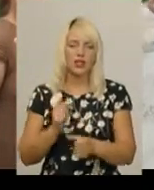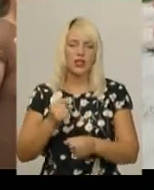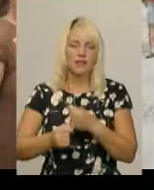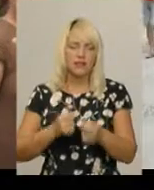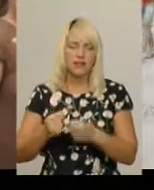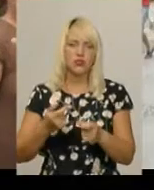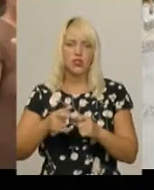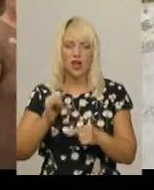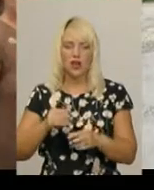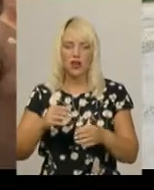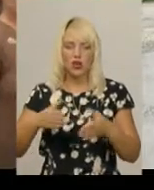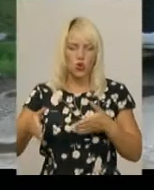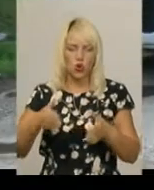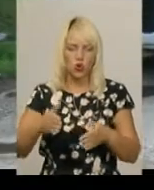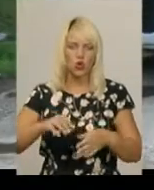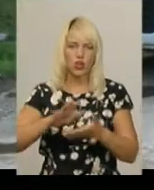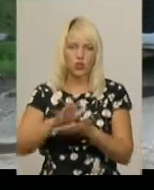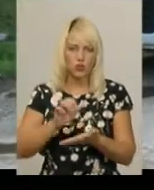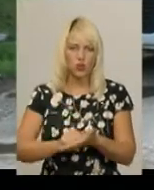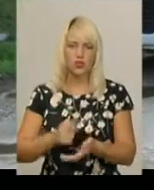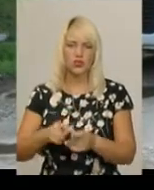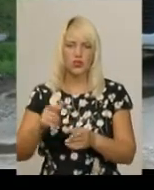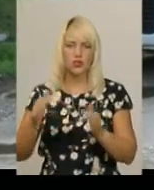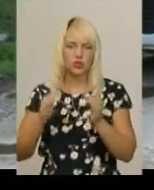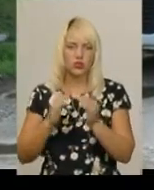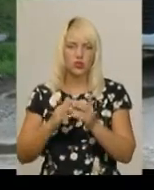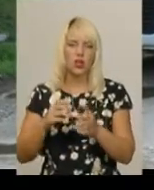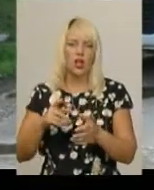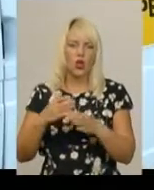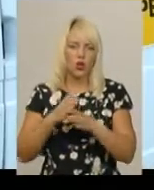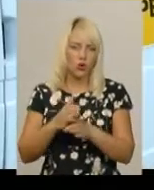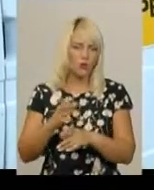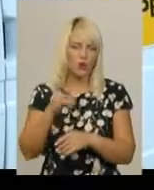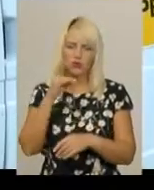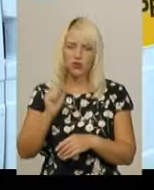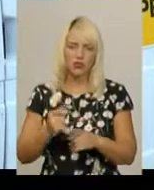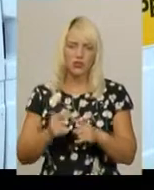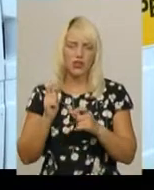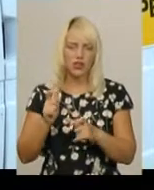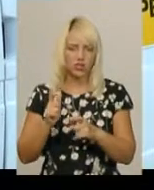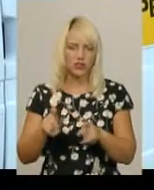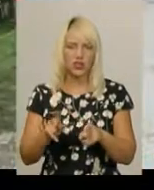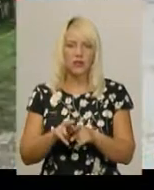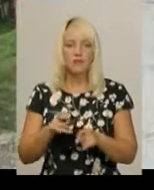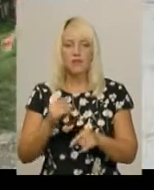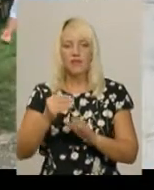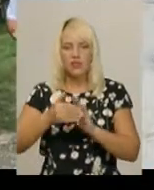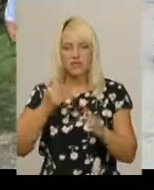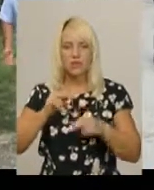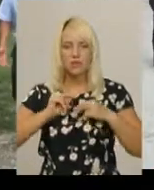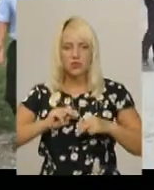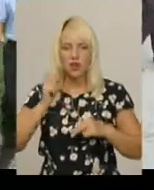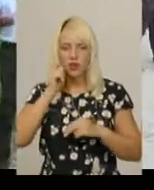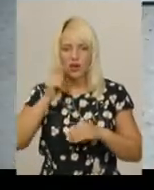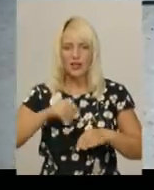лопають, а реакції немає ніякого. Аби пересвідчити, що вантажівки перевантажені, селяни викликали працівників Укртрансбезпеки. Ті